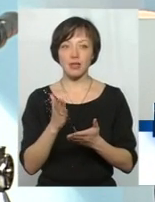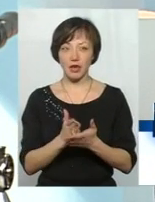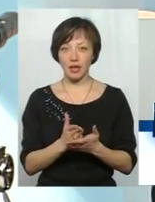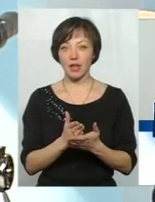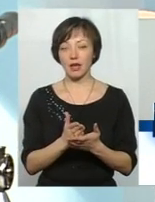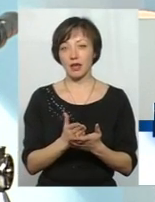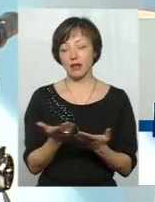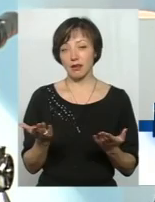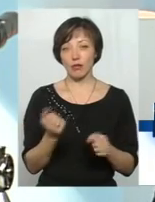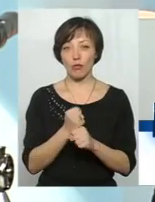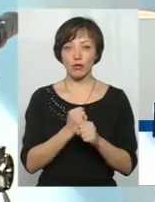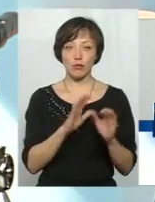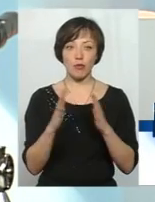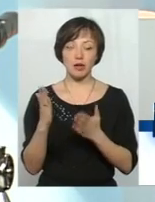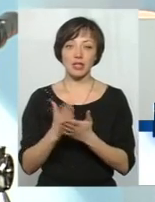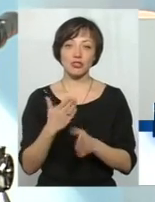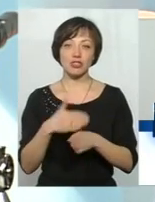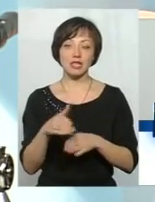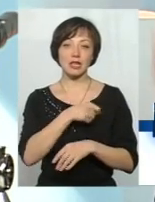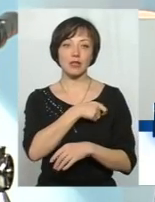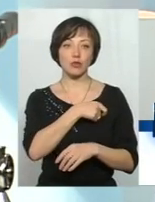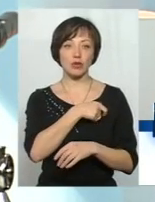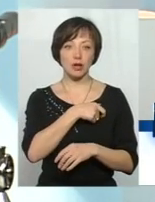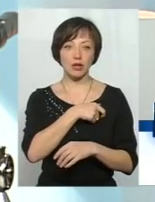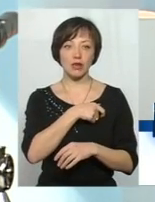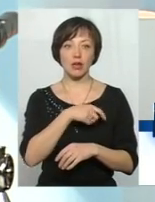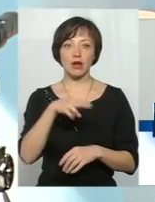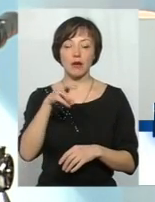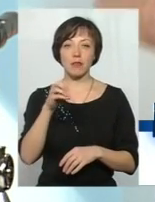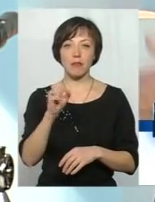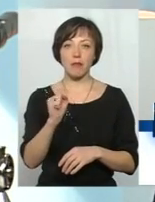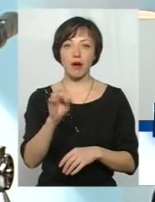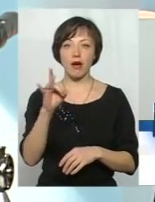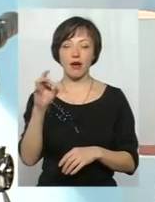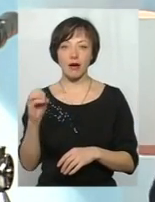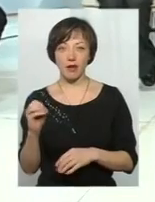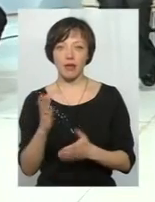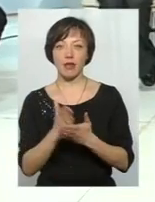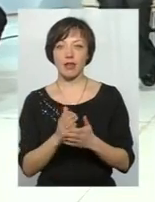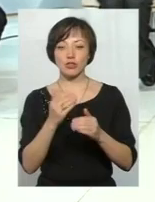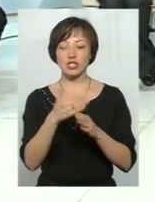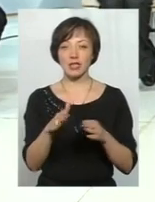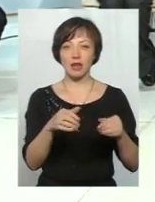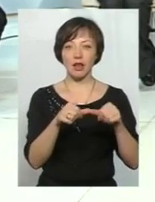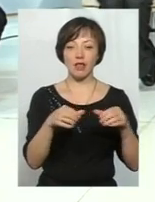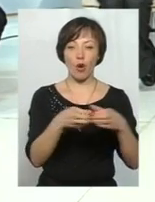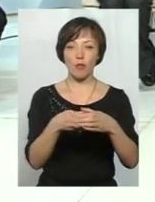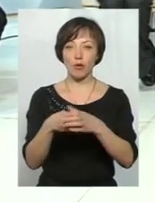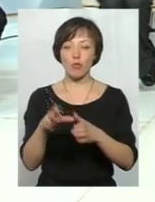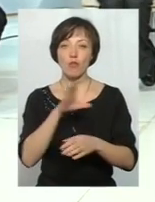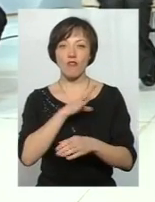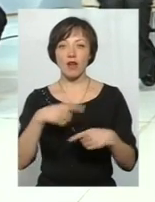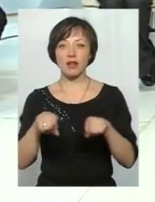і робочі моменти. Є частина депутатів пар'є, є частина на комітетах. Буває так, пленарний